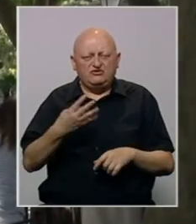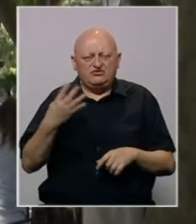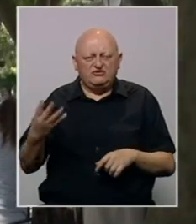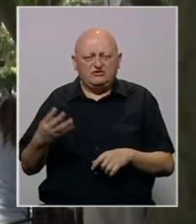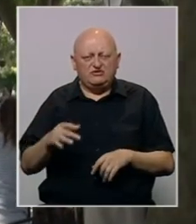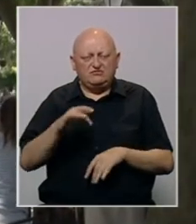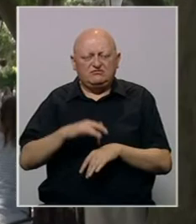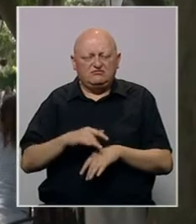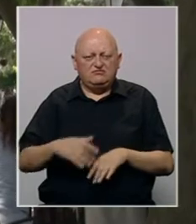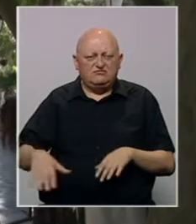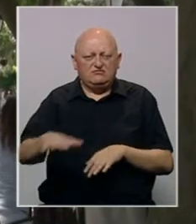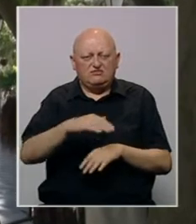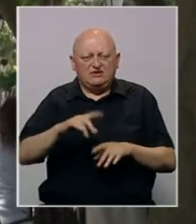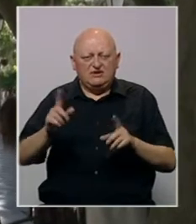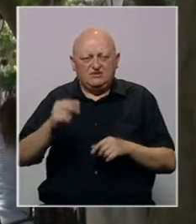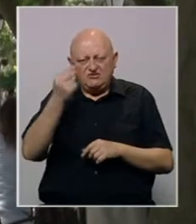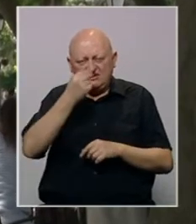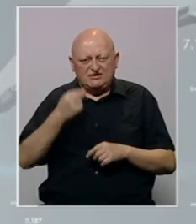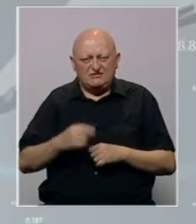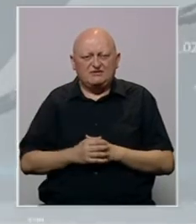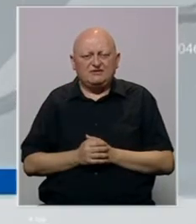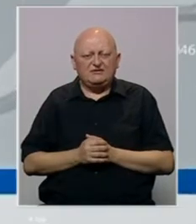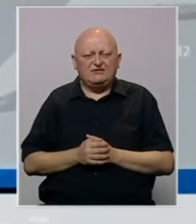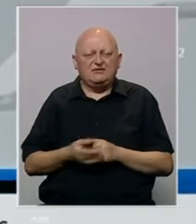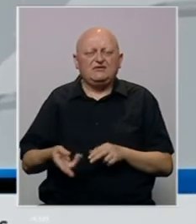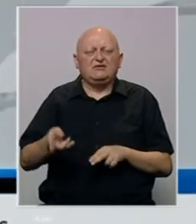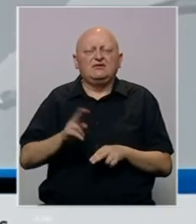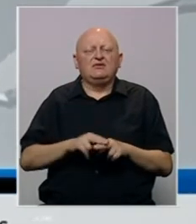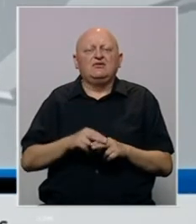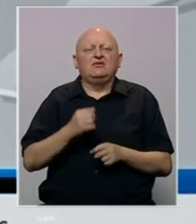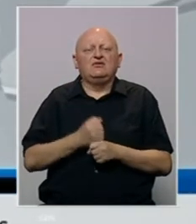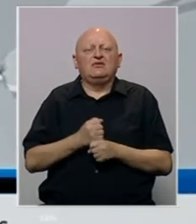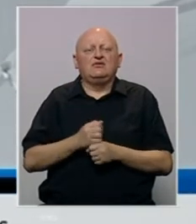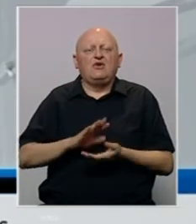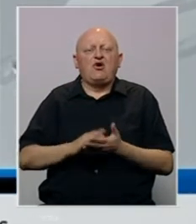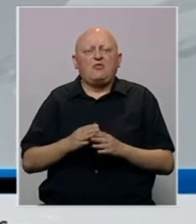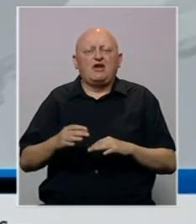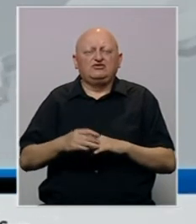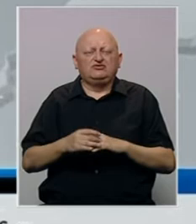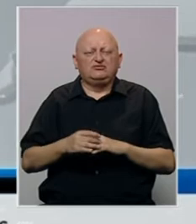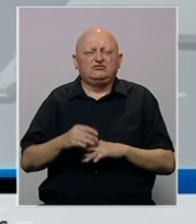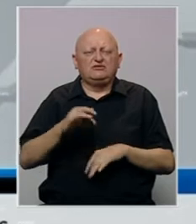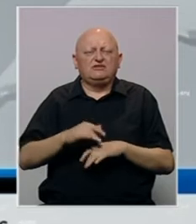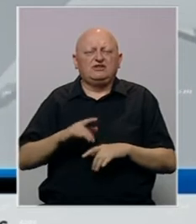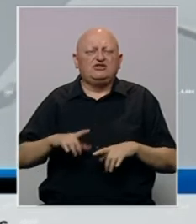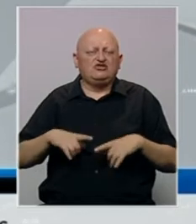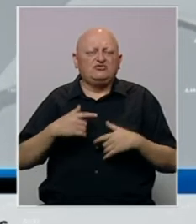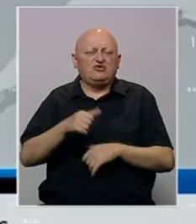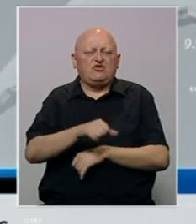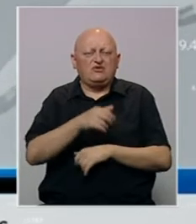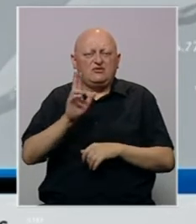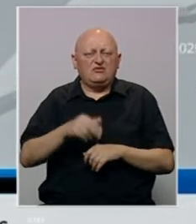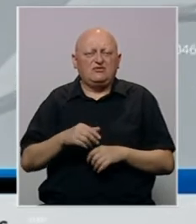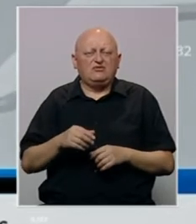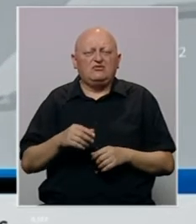destinacije na području Republike Srpske. Najveć se radi o obračnim parovima. Srednije životne dobi i imamo